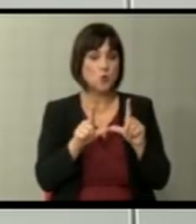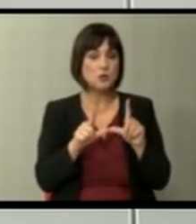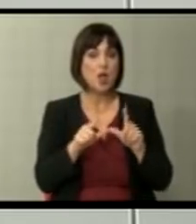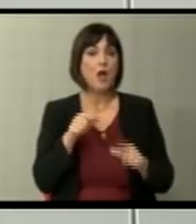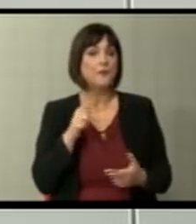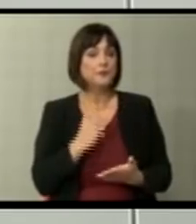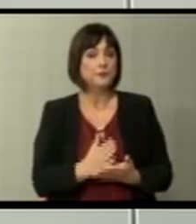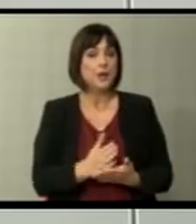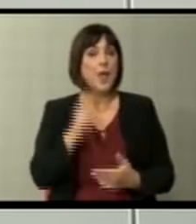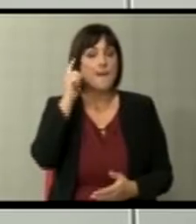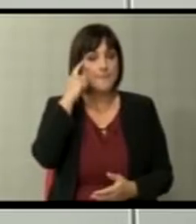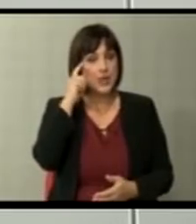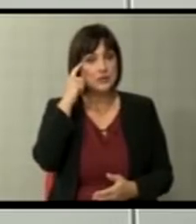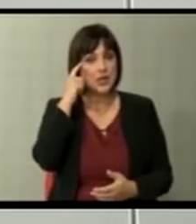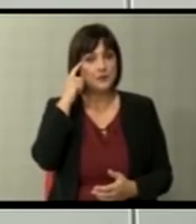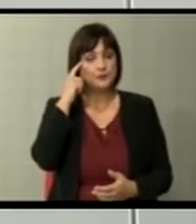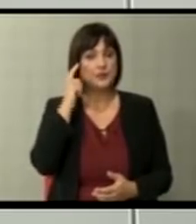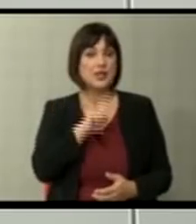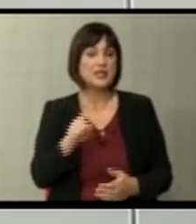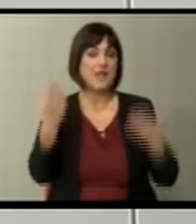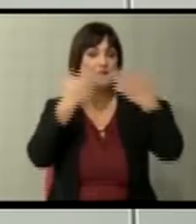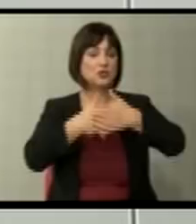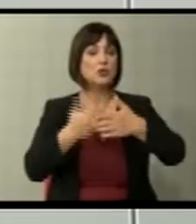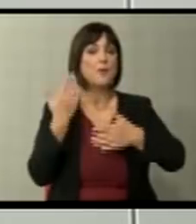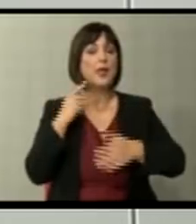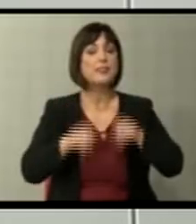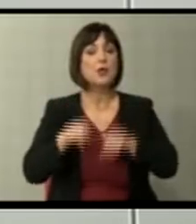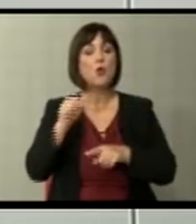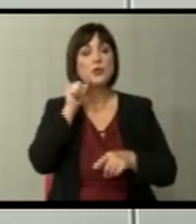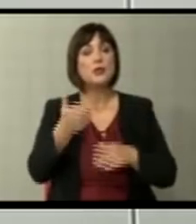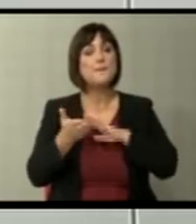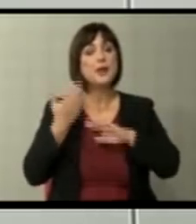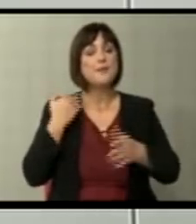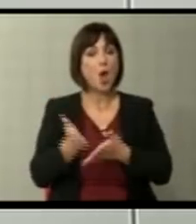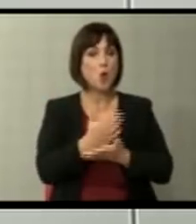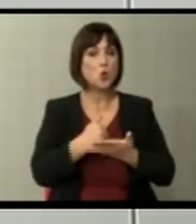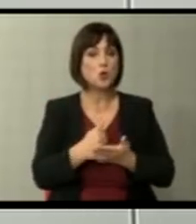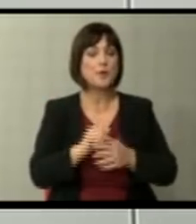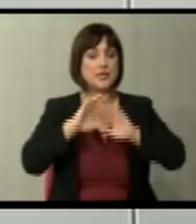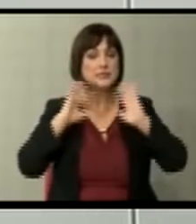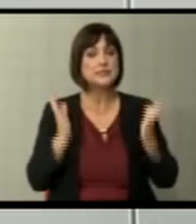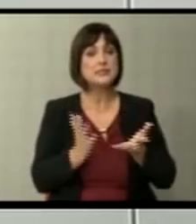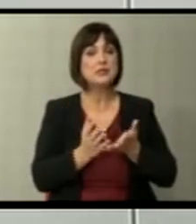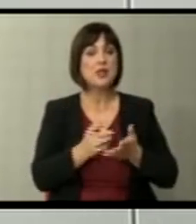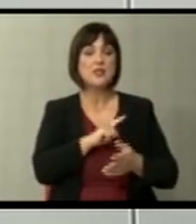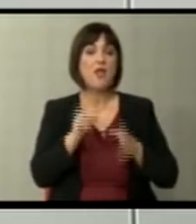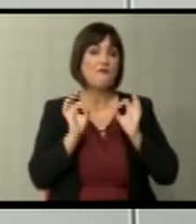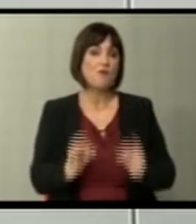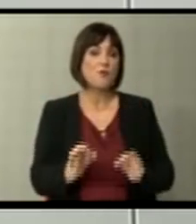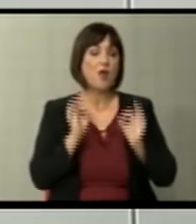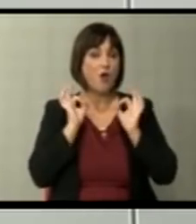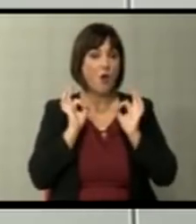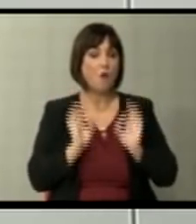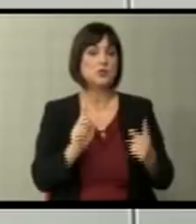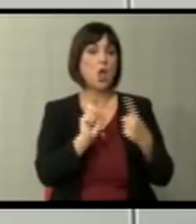Така што мислам дека, не вечерта предконо, не колку дена предконо, користејќи ги сите и неформални, формални